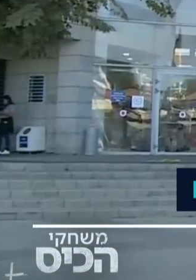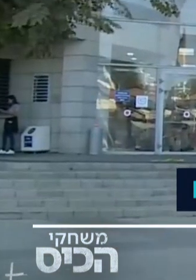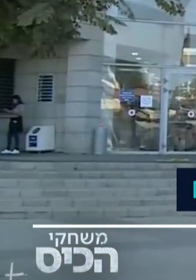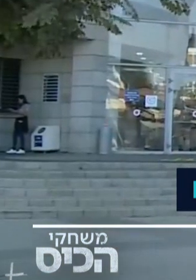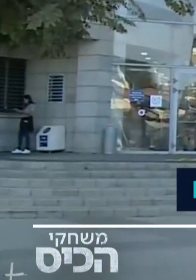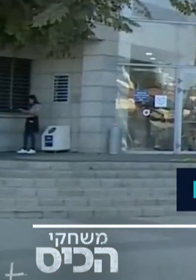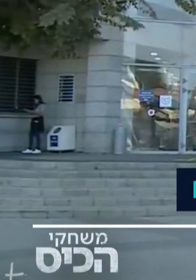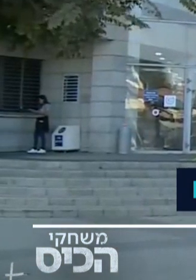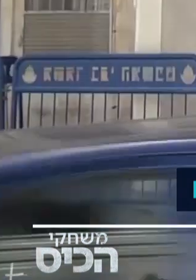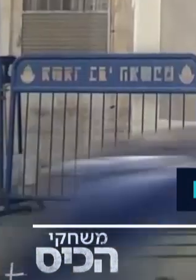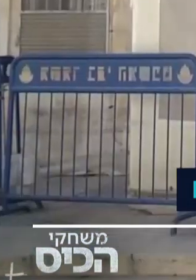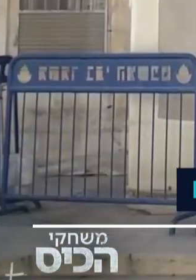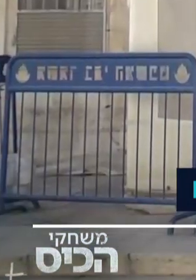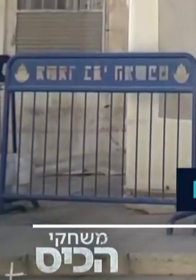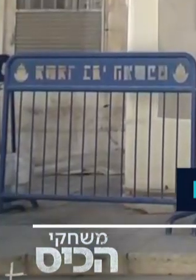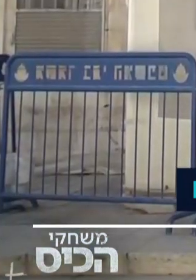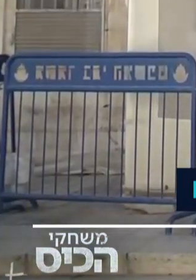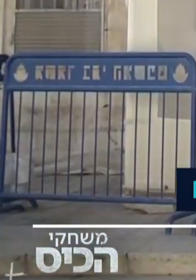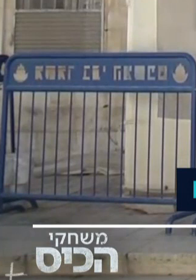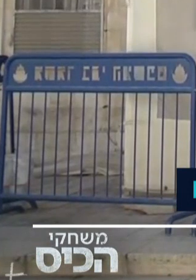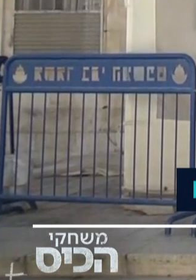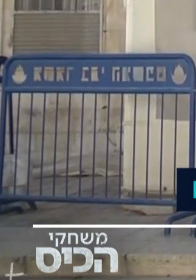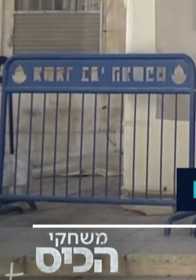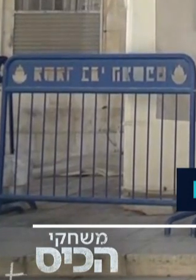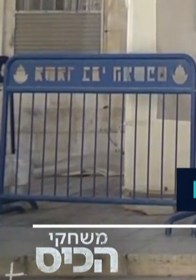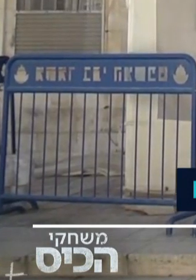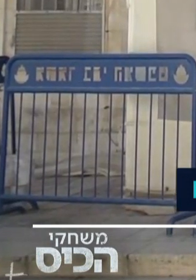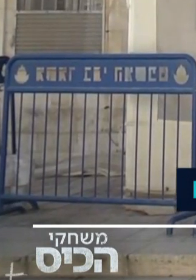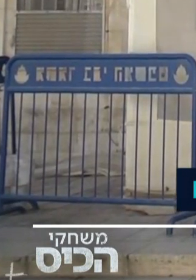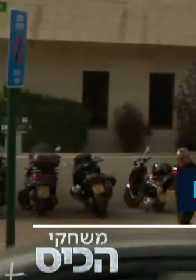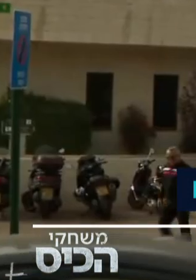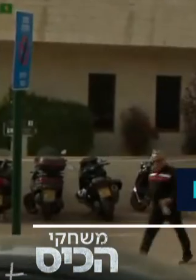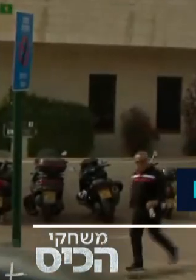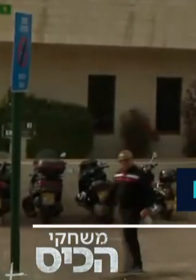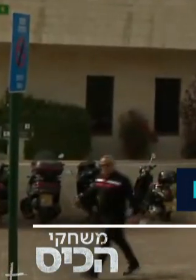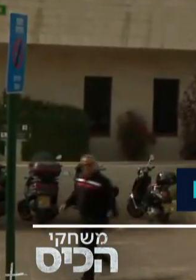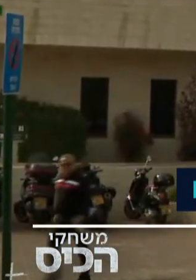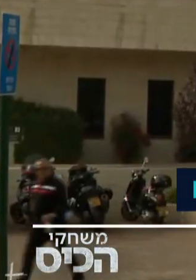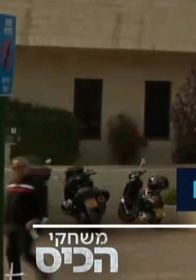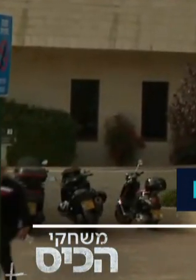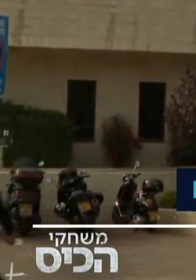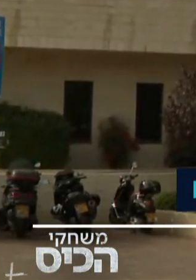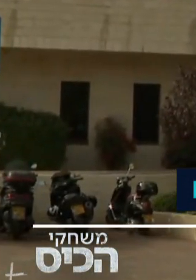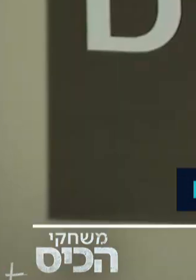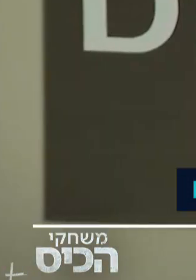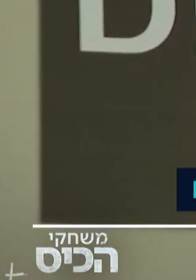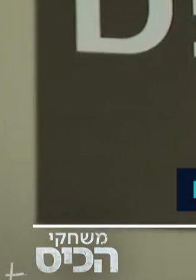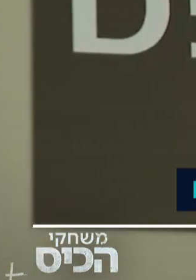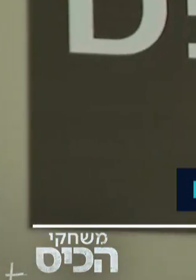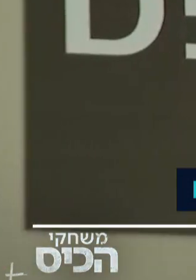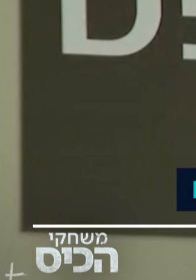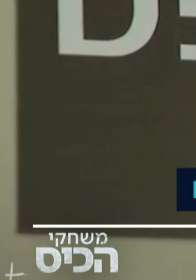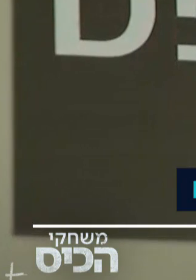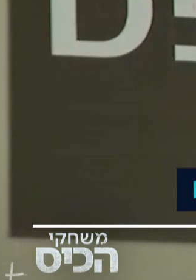השניים ששמותיהם נעשרו בינתיים לפרסום שוחררו בערבות של מאות אלפי שקלים, עורך דינם אסר כי יש להם אמון